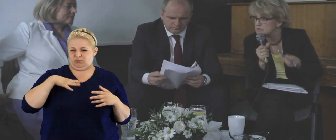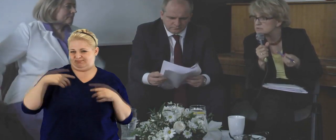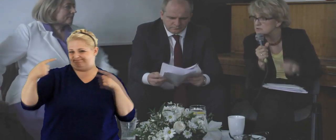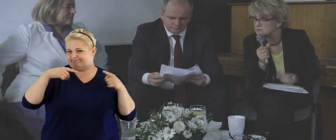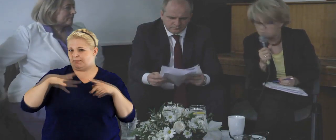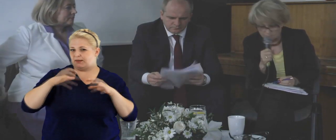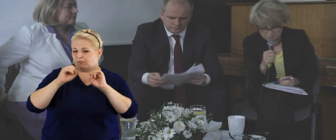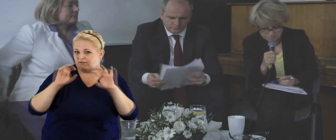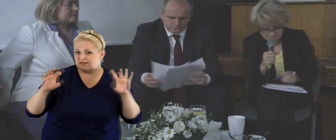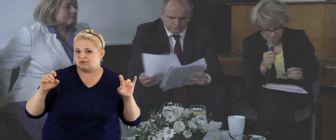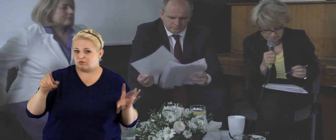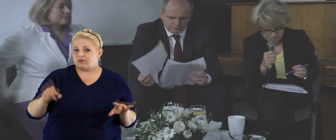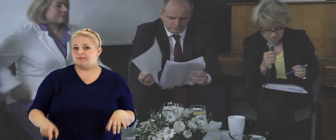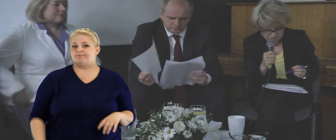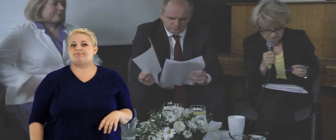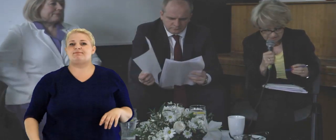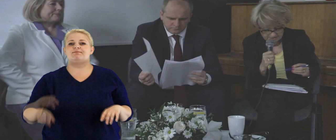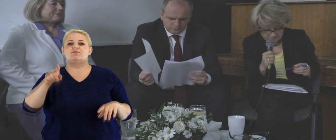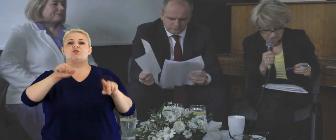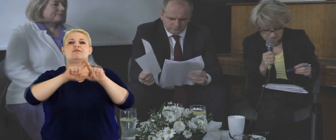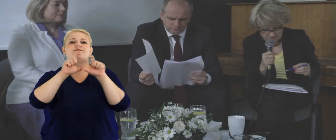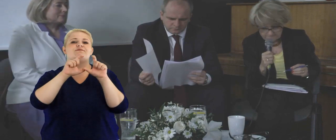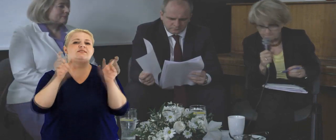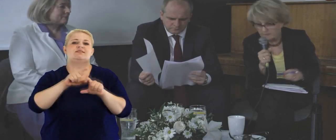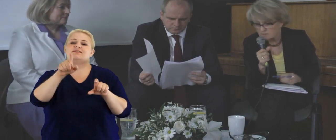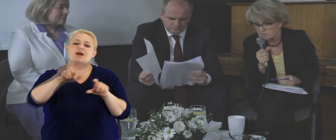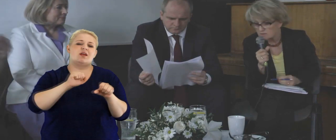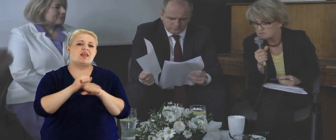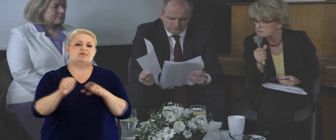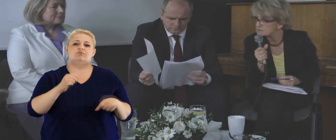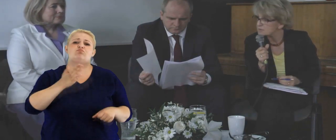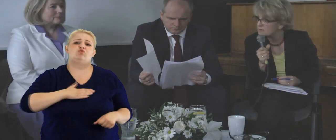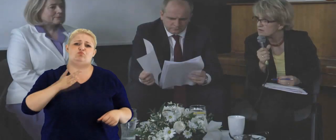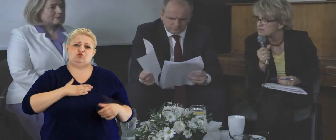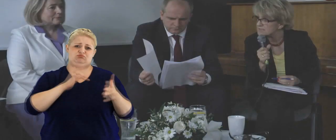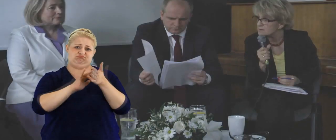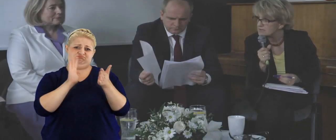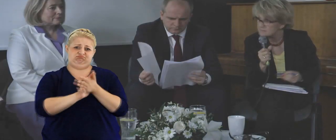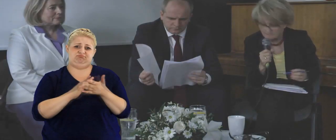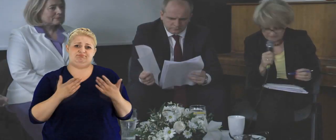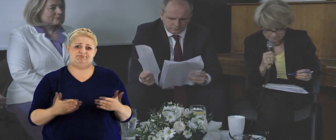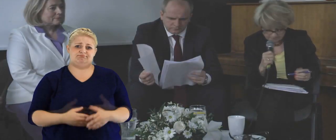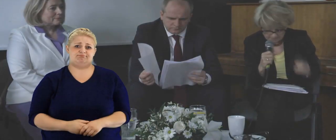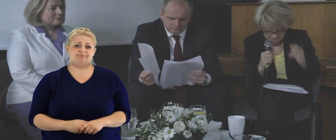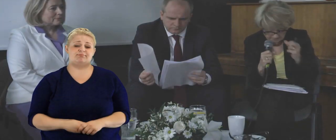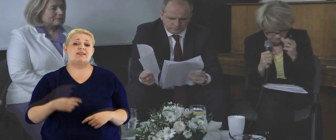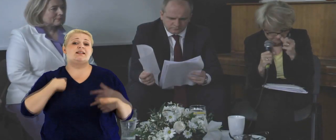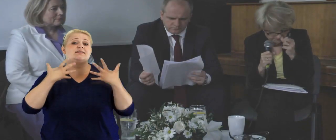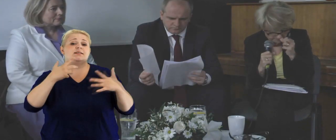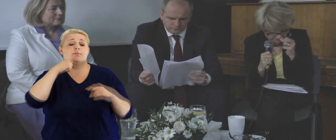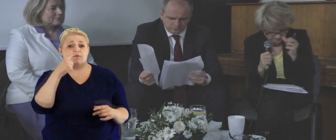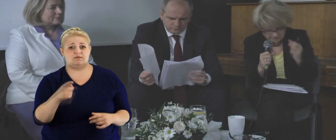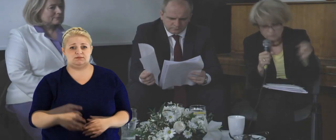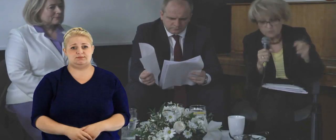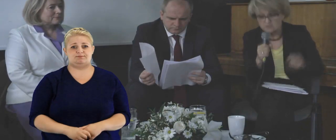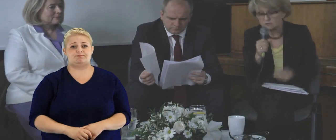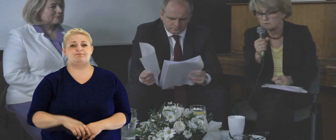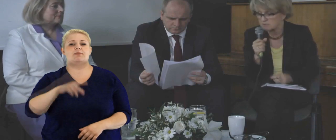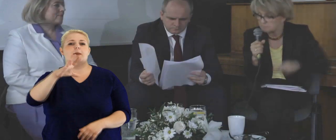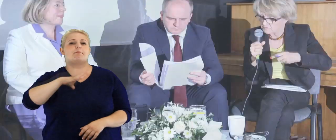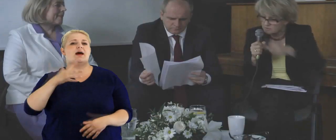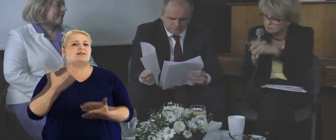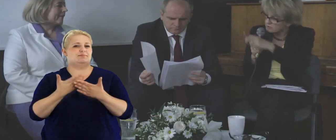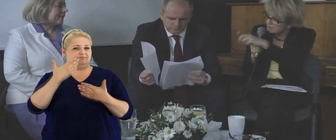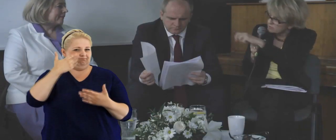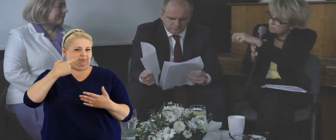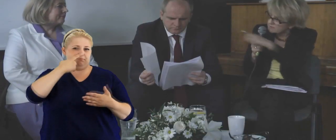słabością jest to jest to, co mówiłyśmy z panią profesor, że, że, że to wszystko jest dobrowolne cały czas, bo nie ma, nie ma podstawy prawnej. Ale druga rzecz,